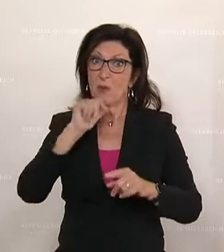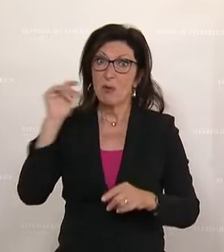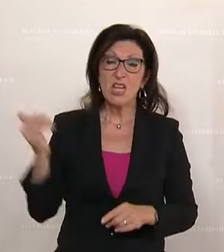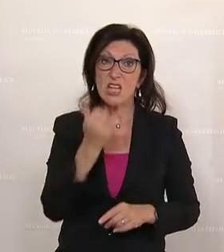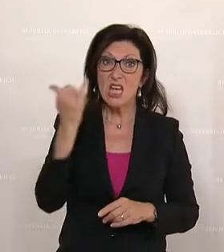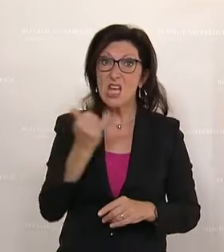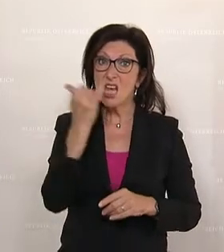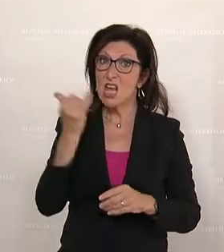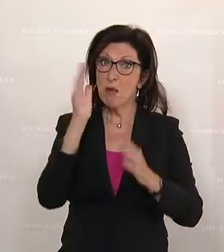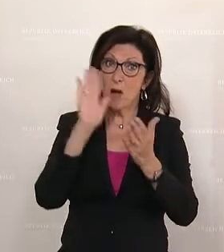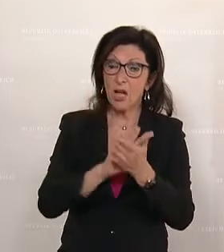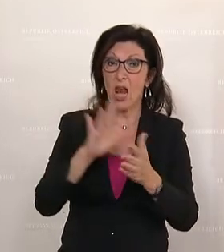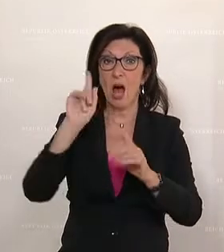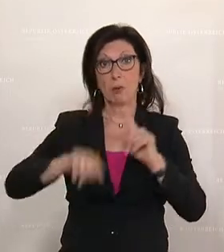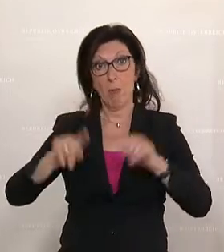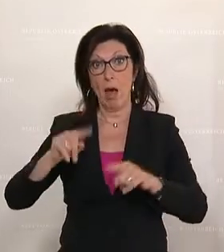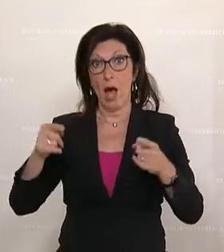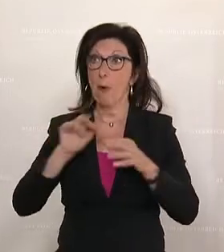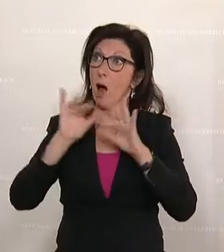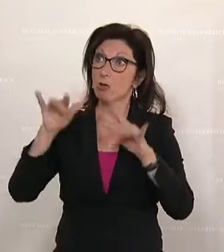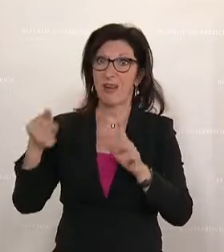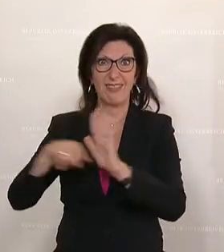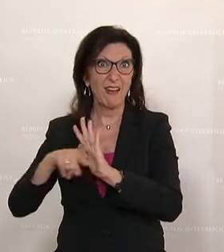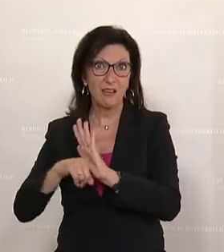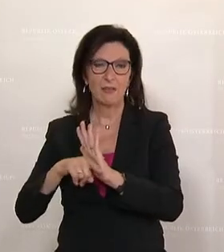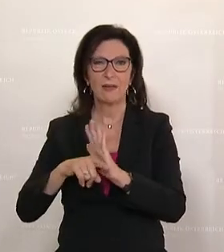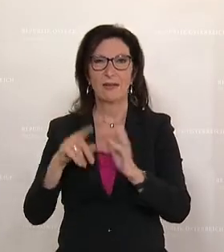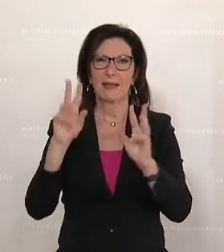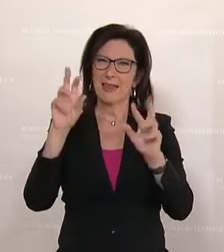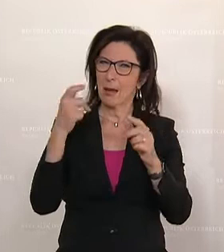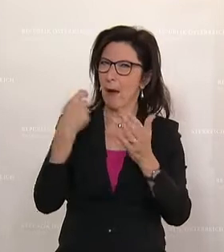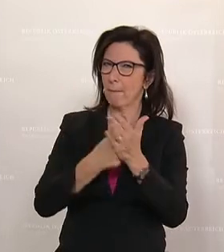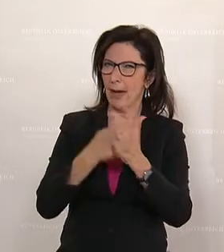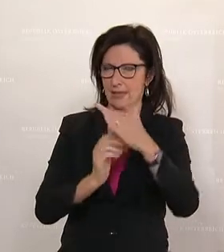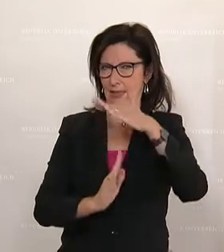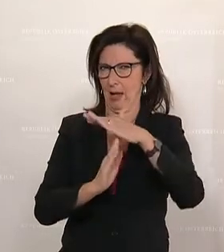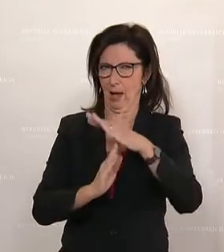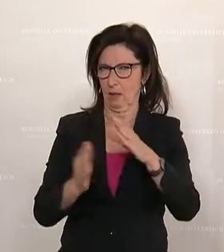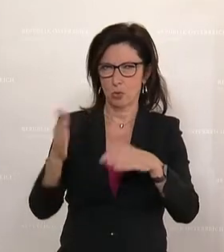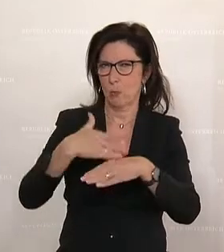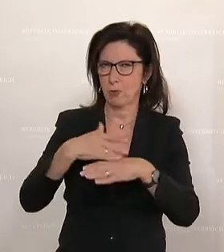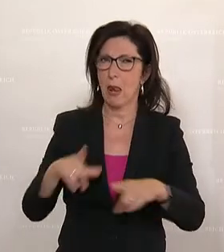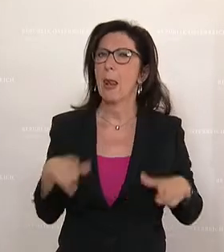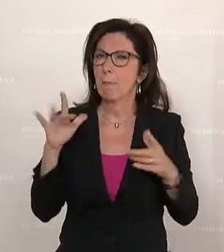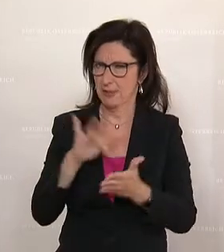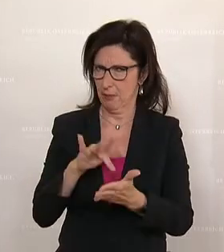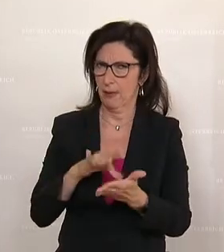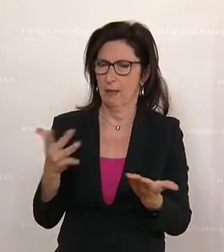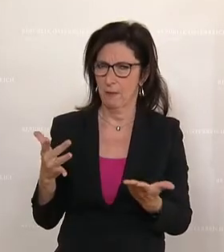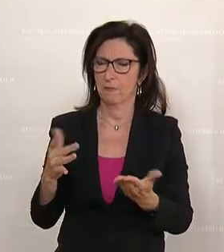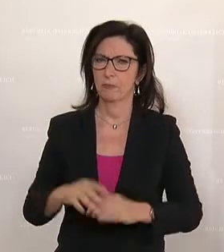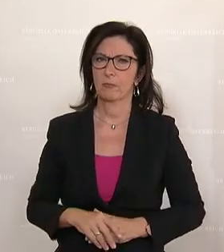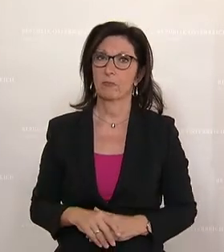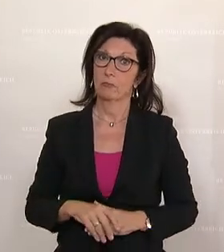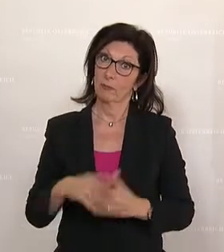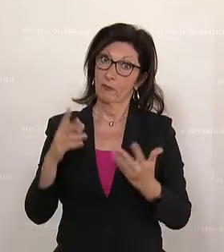Negativ-Effekt führt. Was meine ich damit? Wenn wir über Preisdeckel zum Beispiel nachdenken, auch bei Lebensmitteln, so ist die